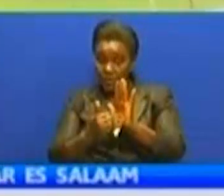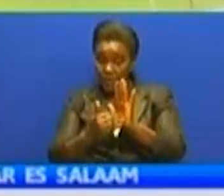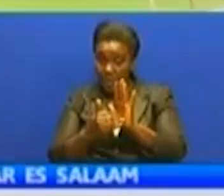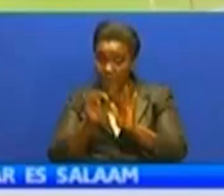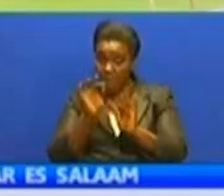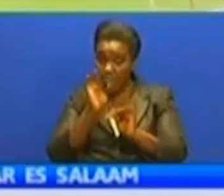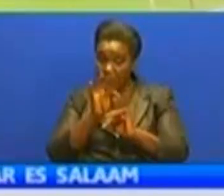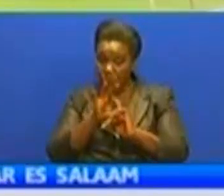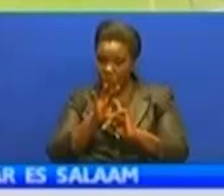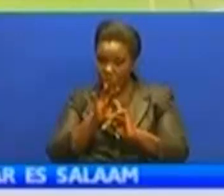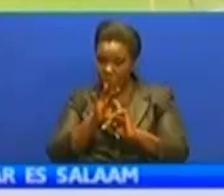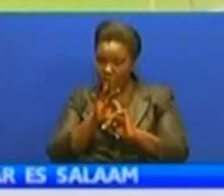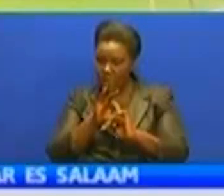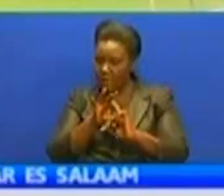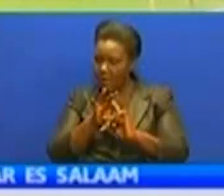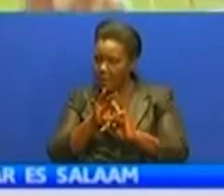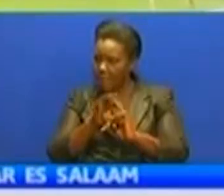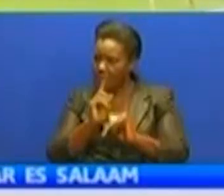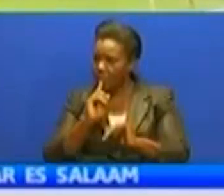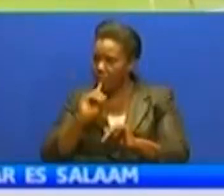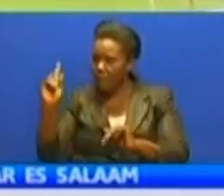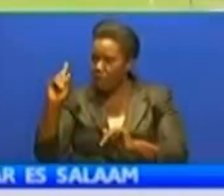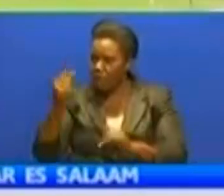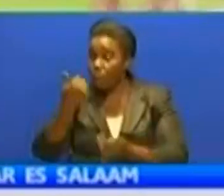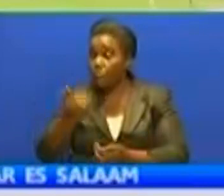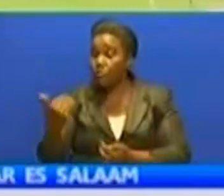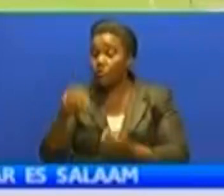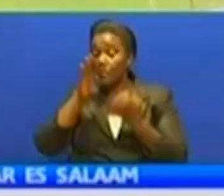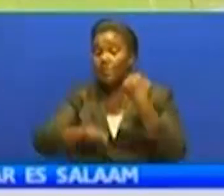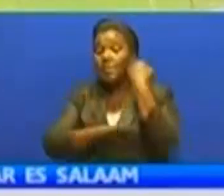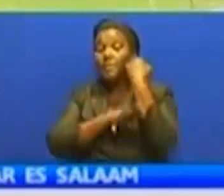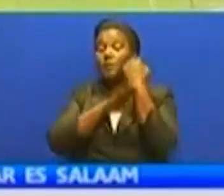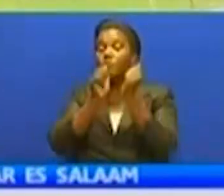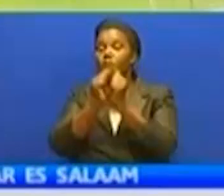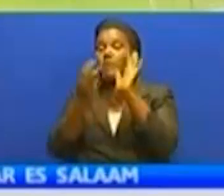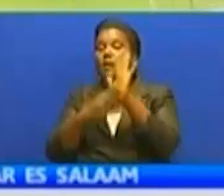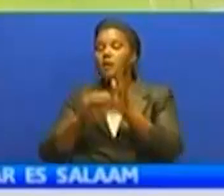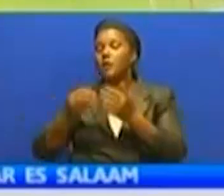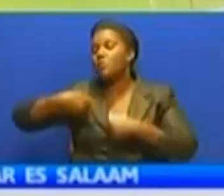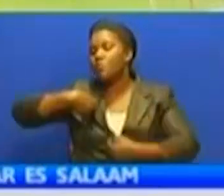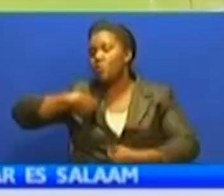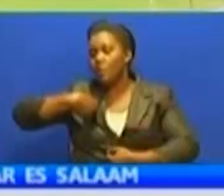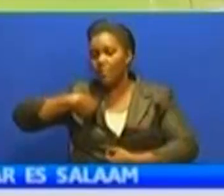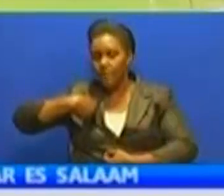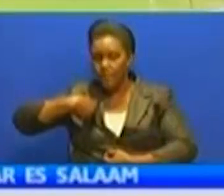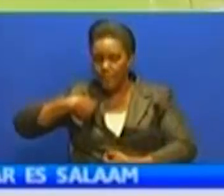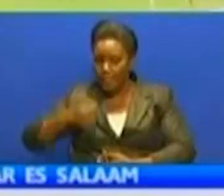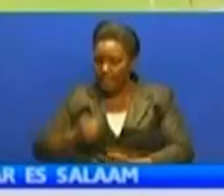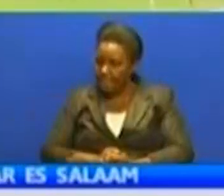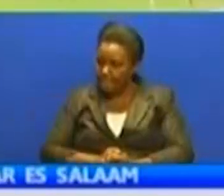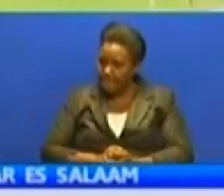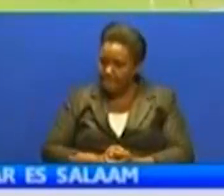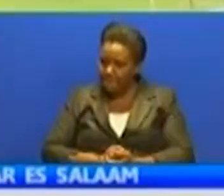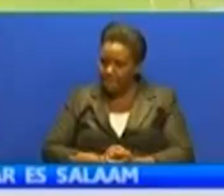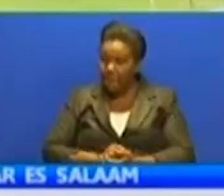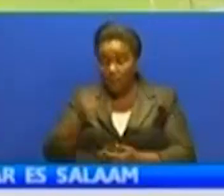hii shiria ya ndoa saizi haitambui mtoto chini ya miaka kuminane kuolewa. Basi hizo mira na tamaduni zinakuwa batili. Zinapokuwa zinakinzana